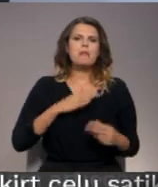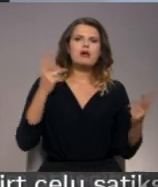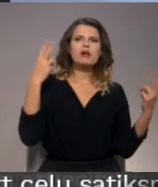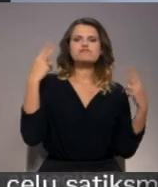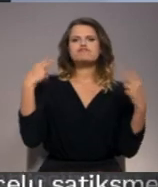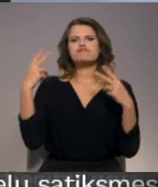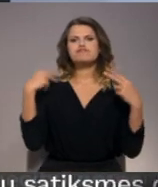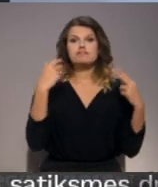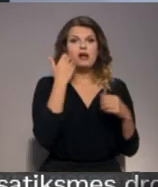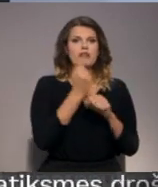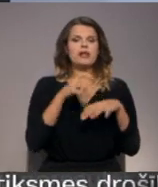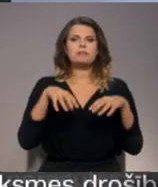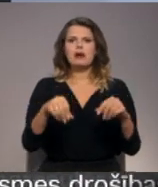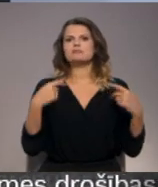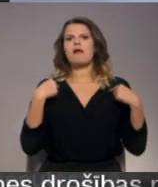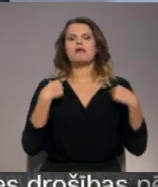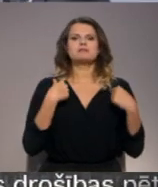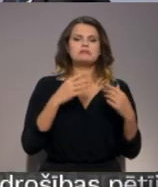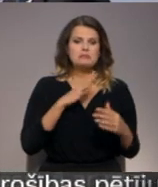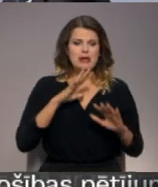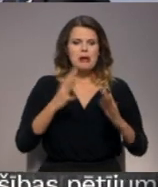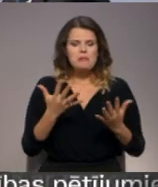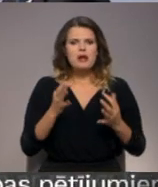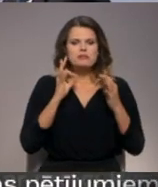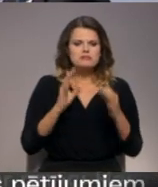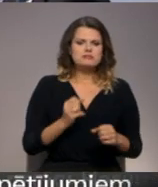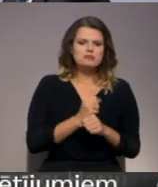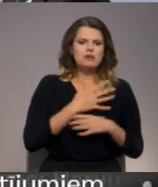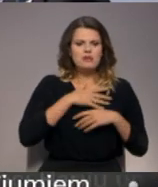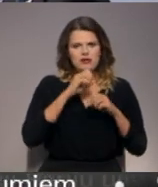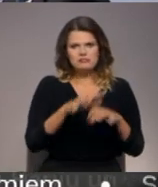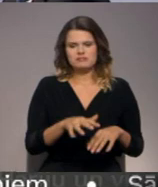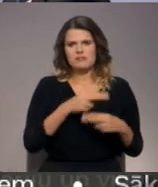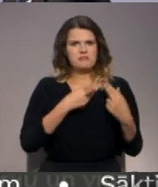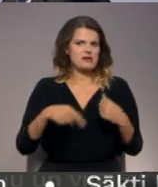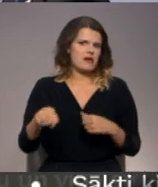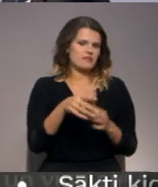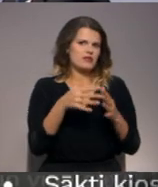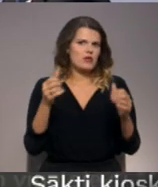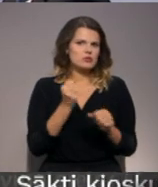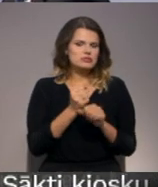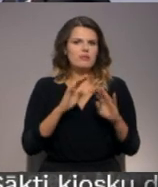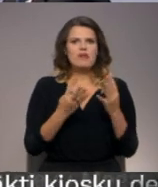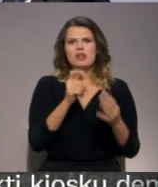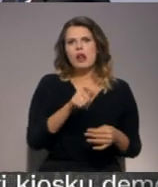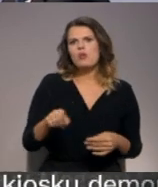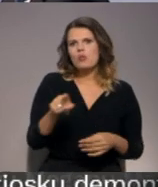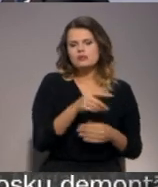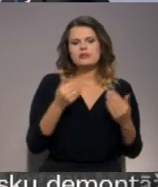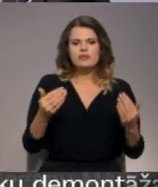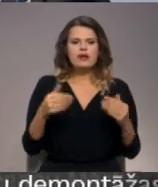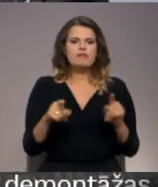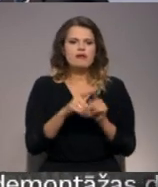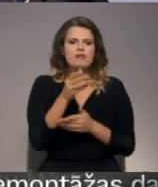priekšā, tad, kad darbs ir padarīts. Tos melno smago partijas darbu ir izdarījuši partijas biedri, valdes locekļi, šobrīd arī